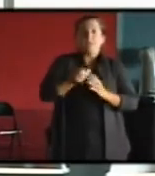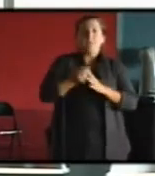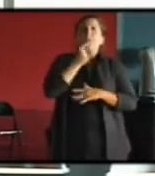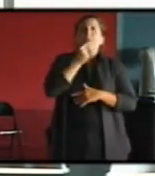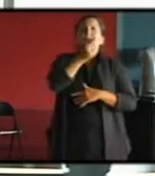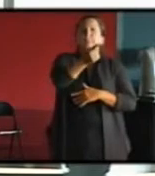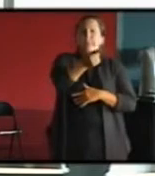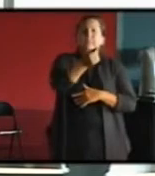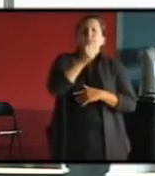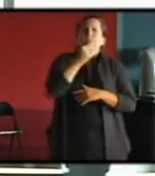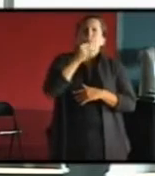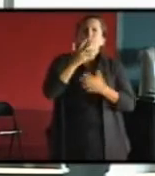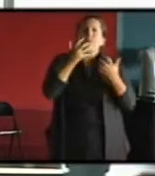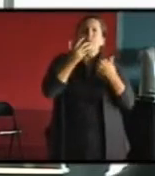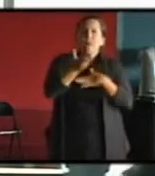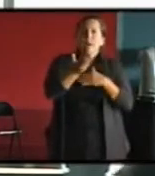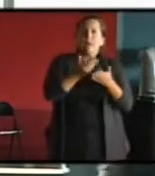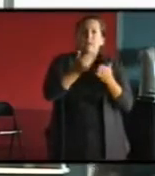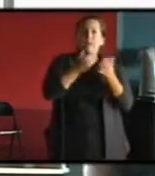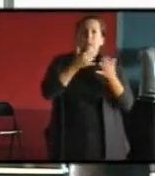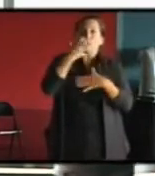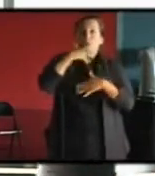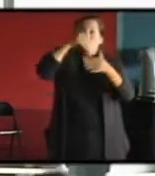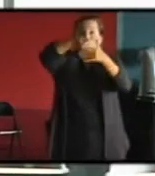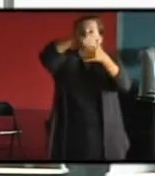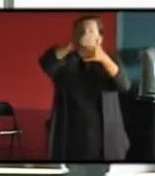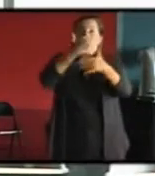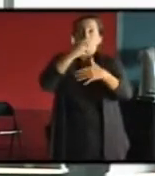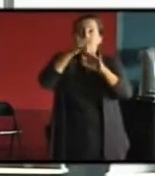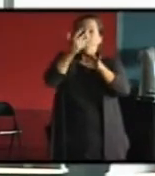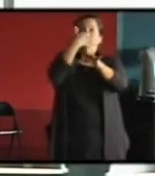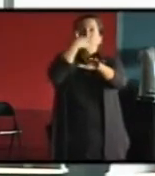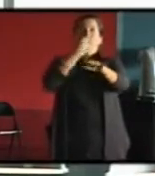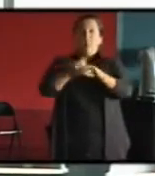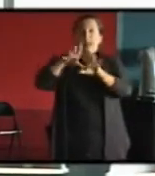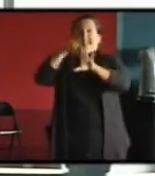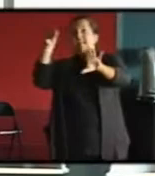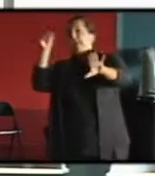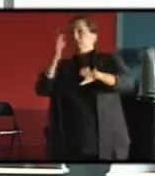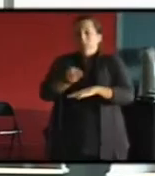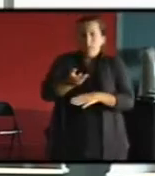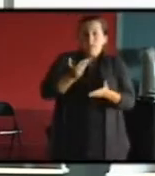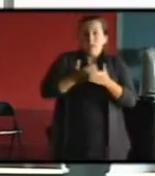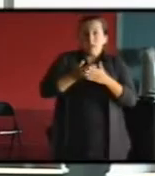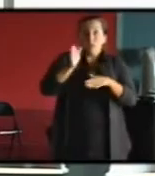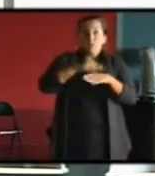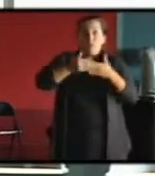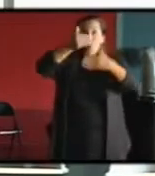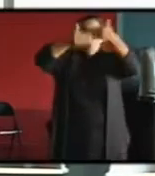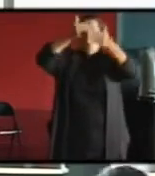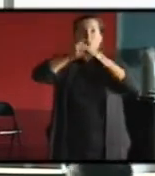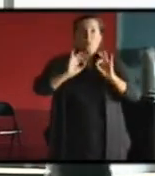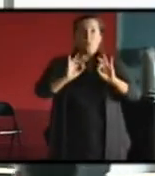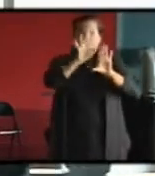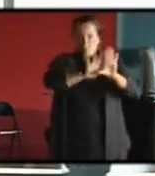rouges sont les parties où la chaleur intérieure sort à l'extérieur et donc, on voit qu'on a des murs relativement